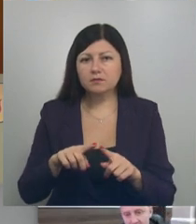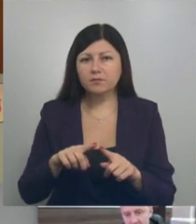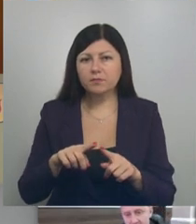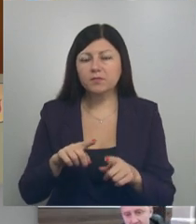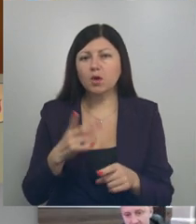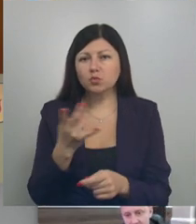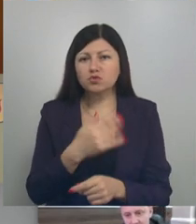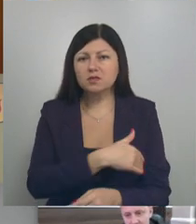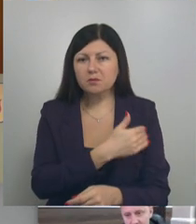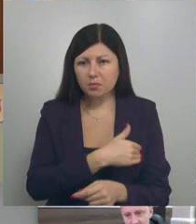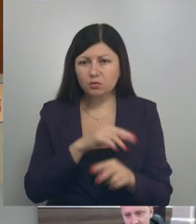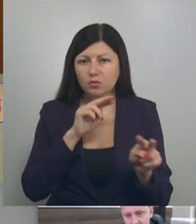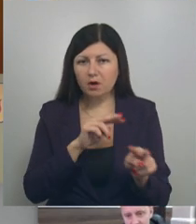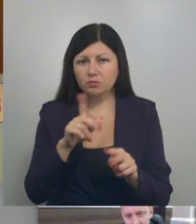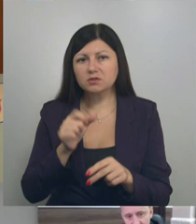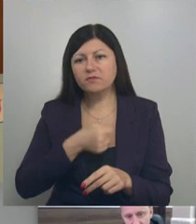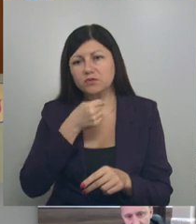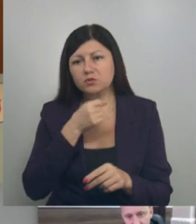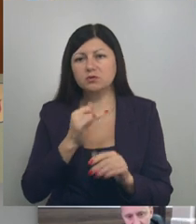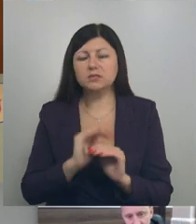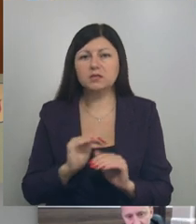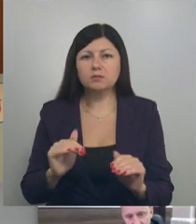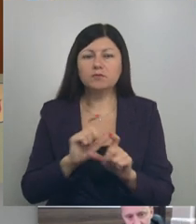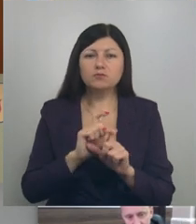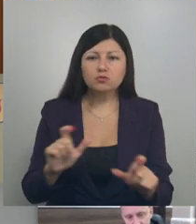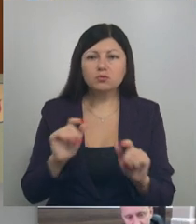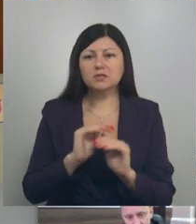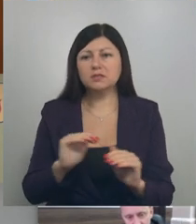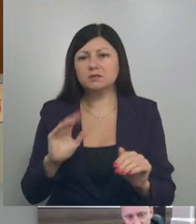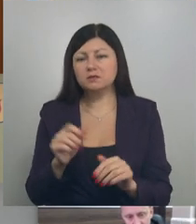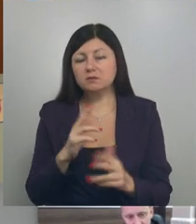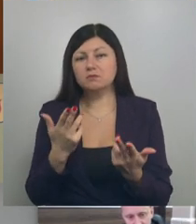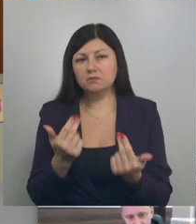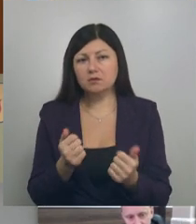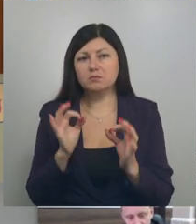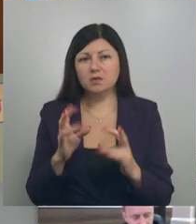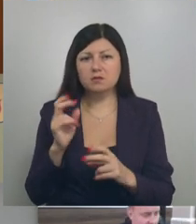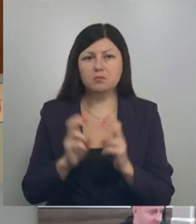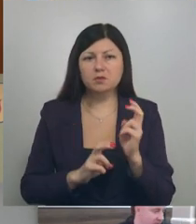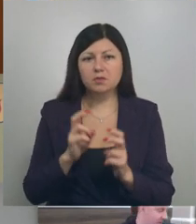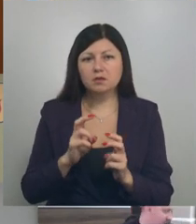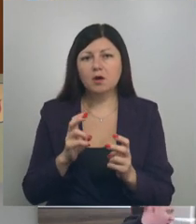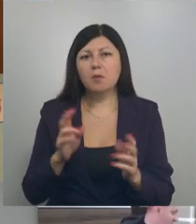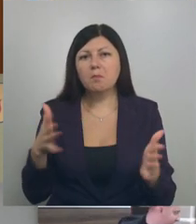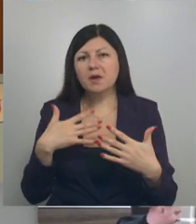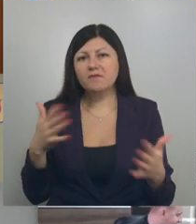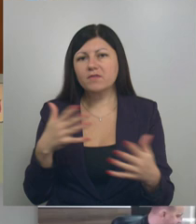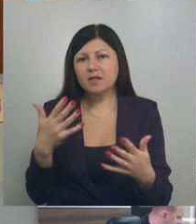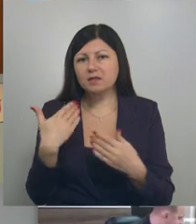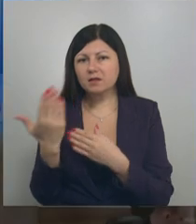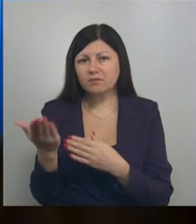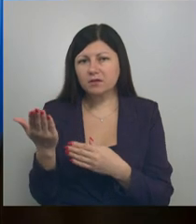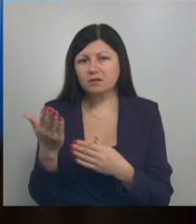температурный контроль за взрослыми, за детьми в школах, в детских школах, в предприятиях. Проветривание помещений